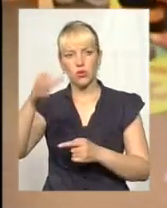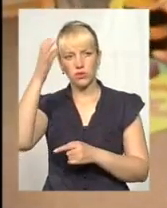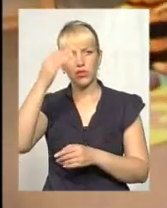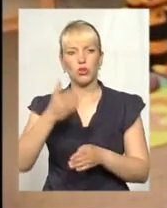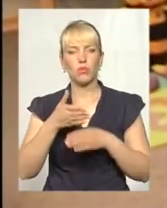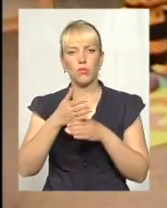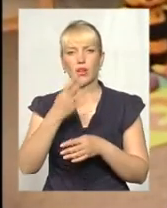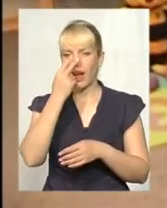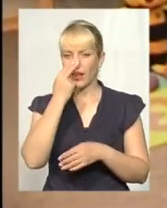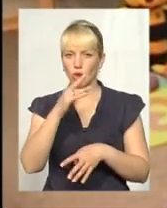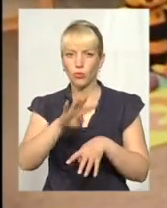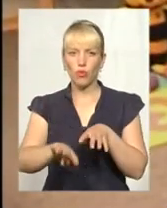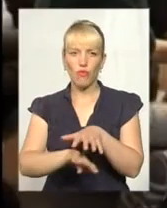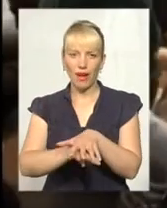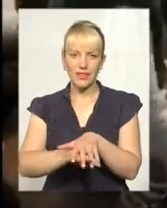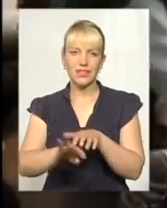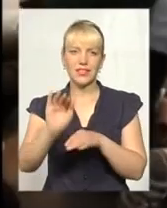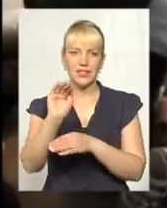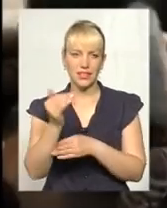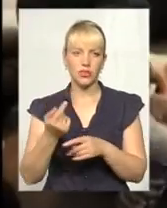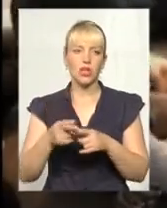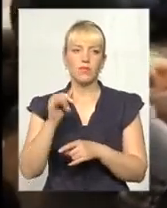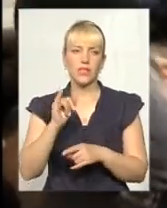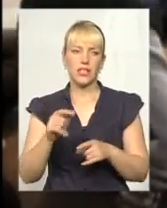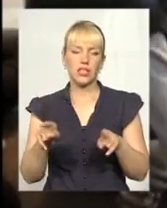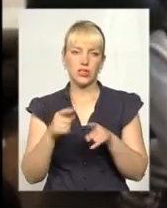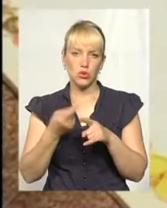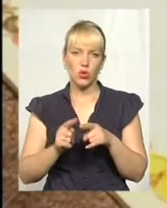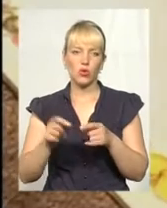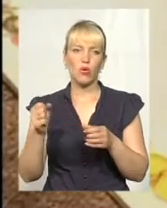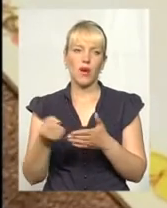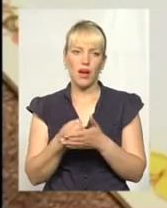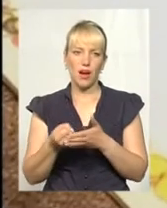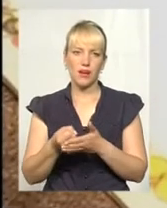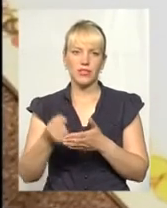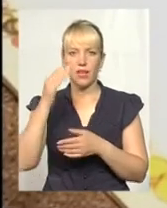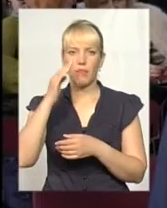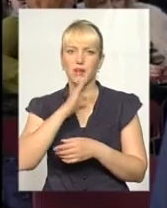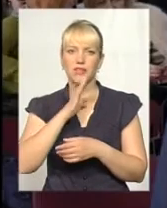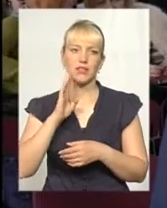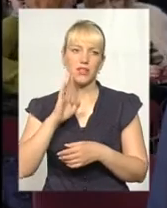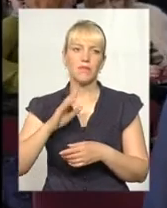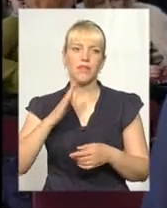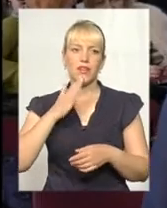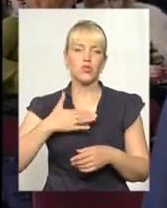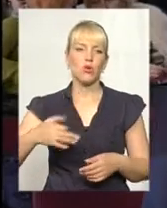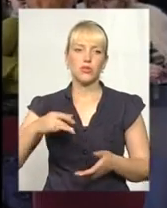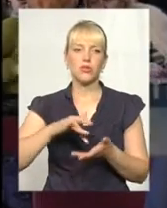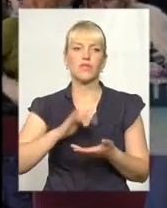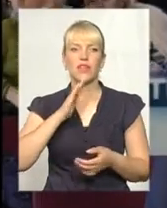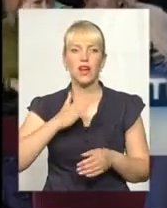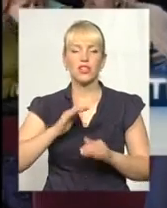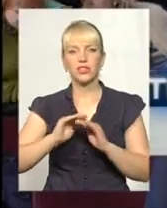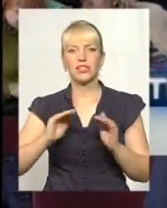адаптувати дитину з аутизмом. Саме цього і домагаються батьки таких дітей в обласному центрі. У наших дітей є можливість потрапити в